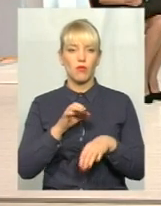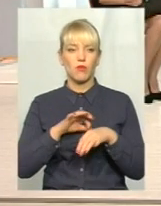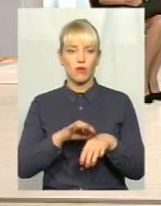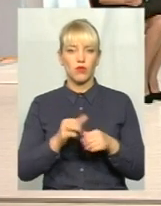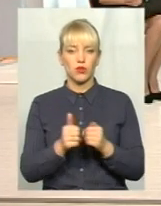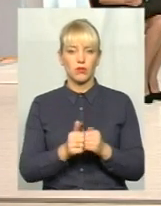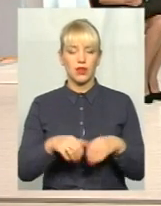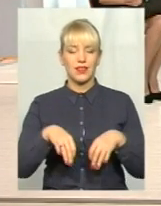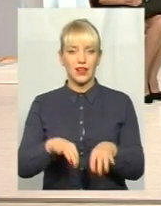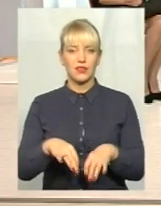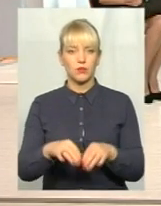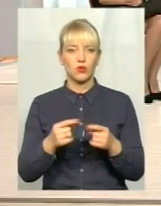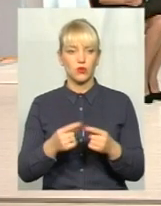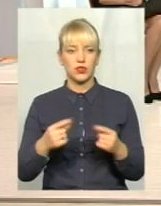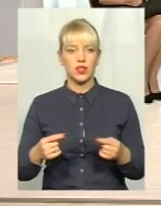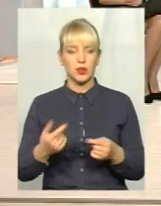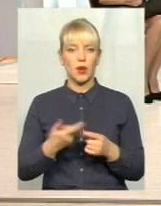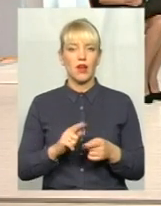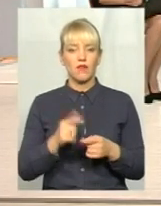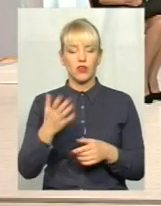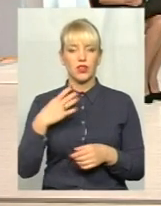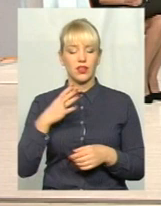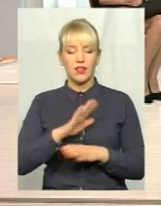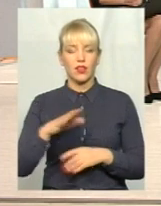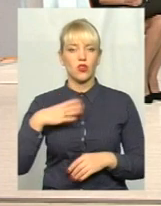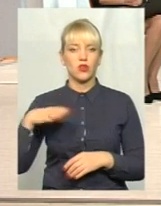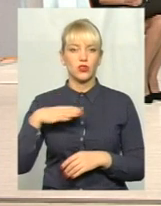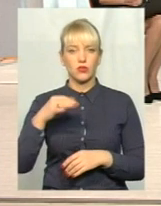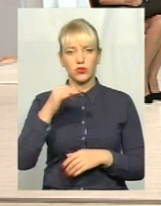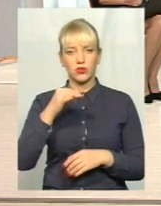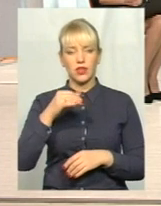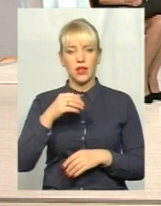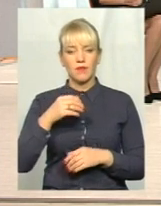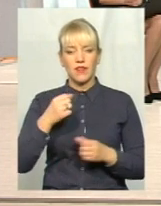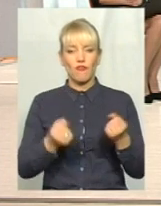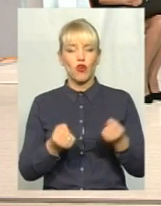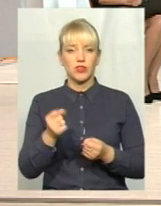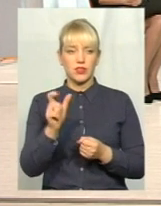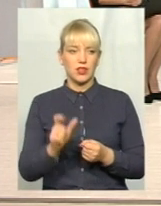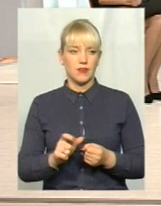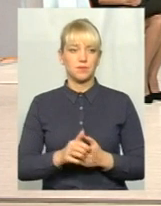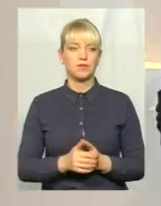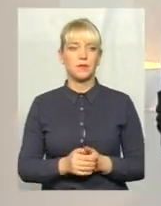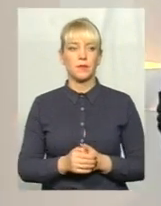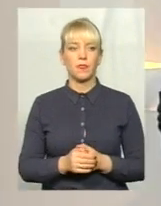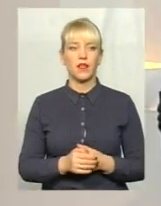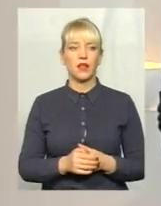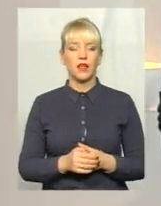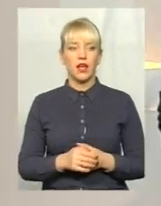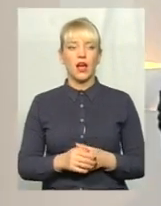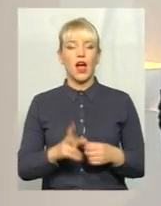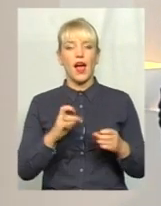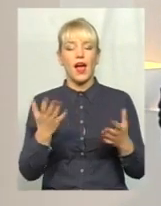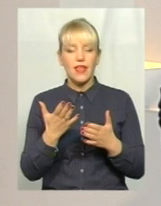засобу, і не дочікується власника або водія, ну, воно залишається безрізу. Працівники